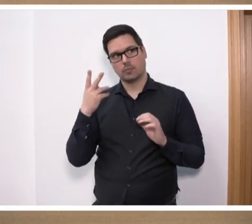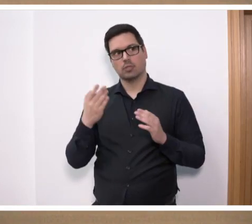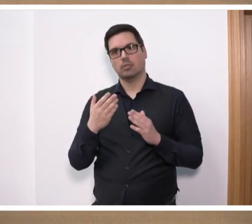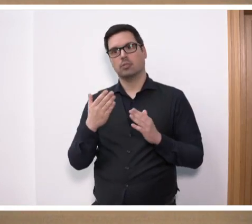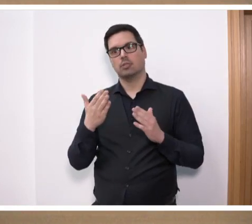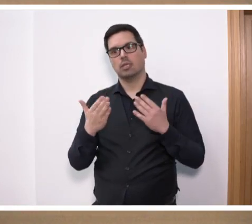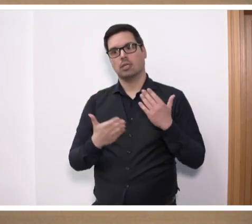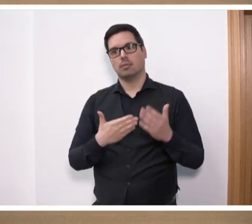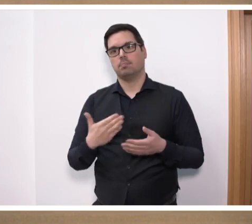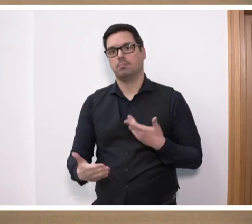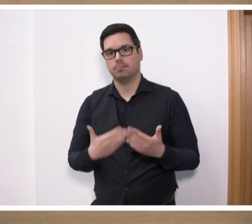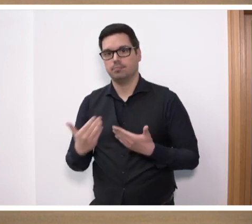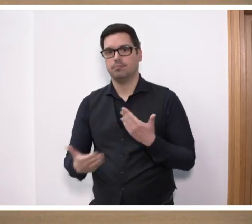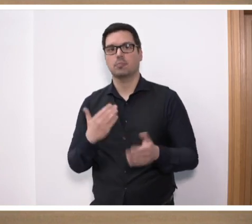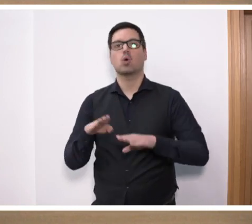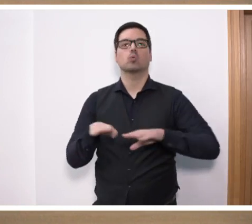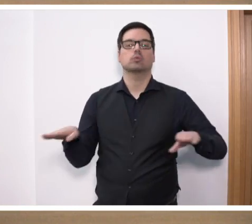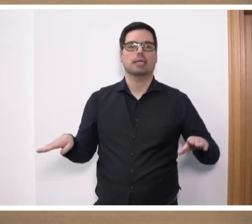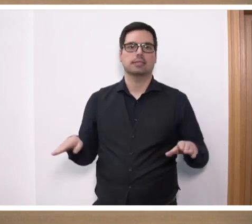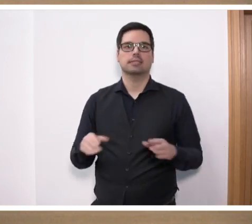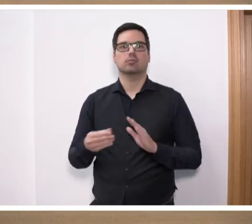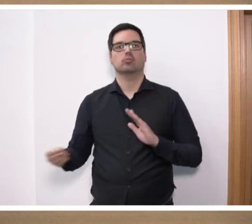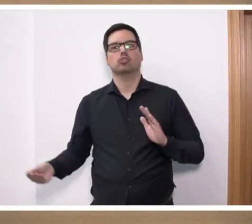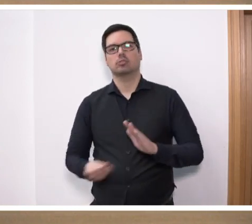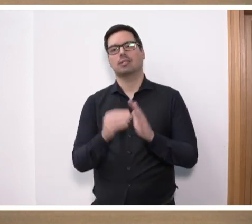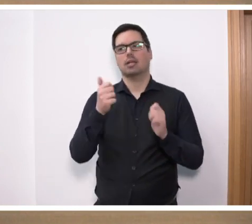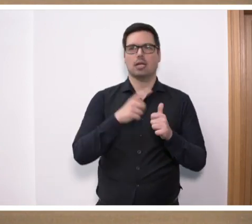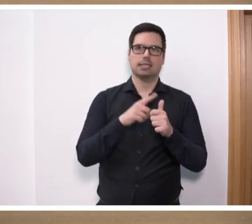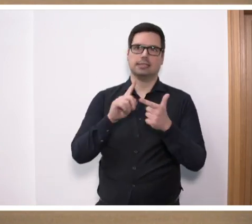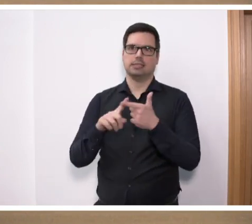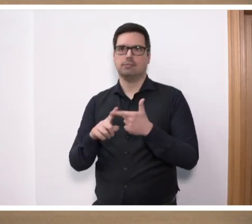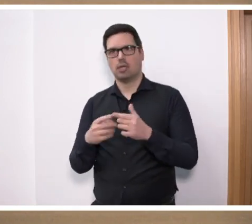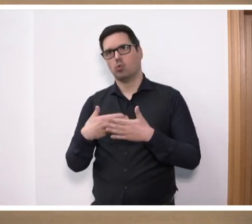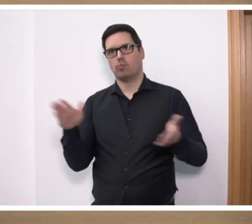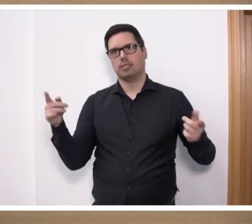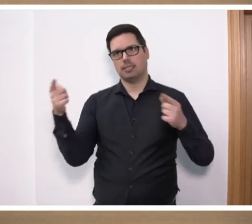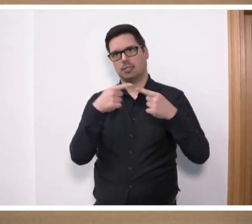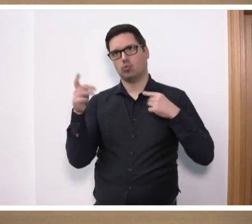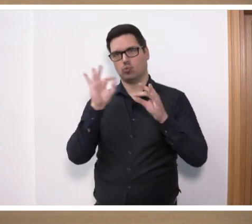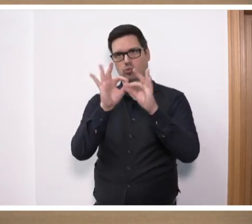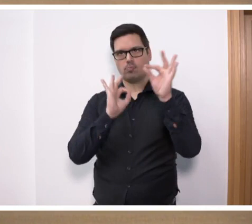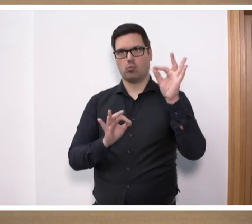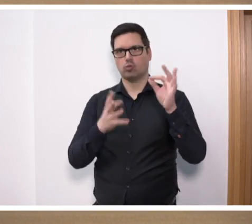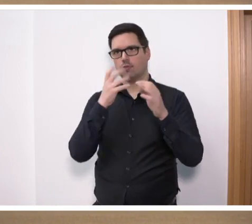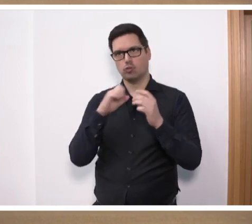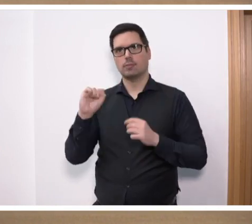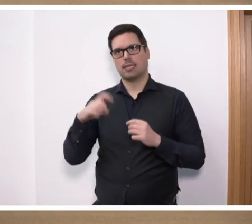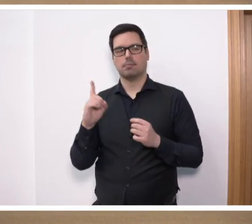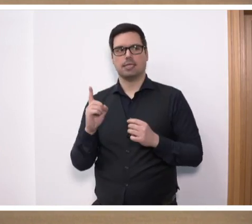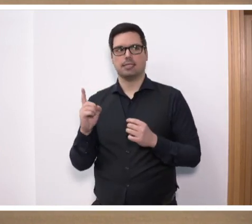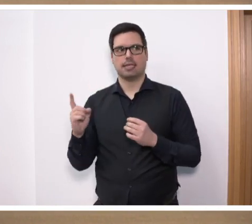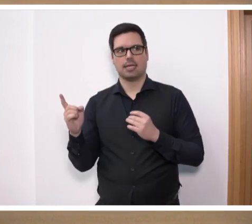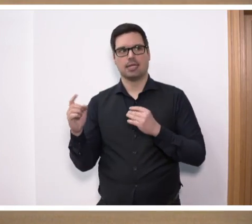Das können wir vom Grundsatz unterstützen. Es gibt ein, zwei offene Diskussionspunkte, da sind wir auch gerne bereit, mit der SPD noch mal